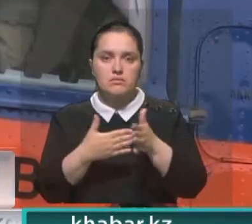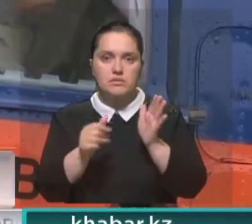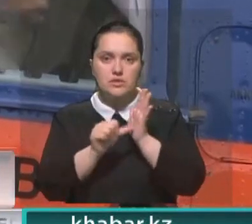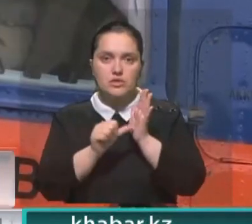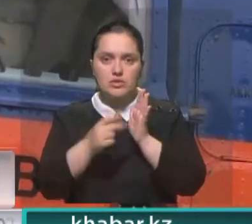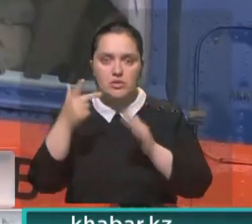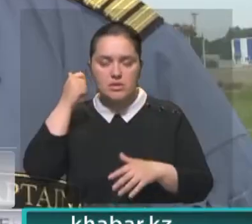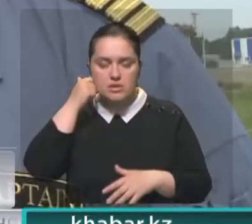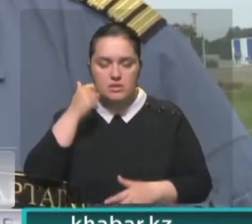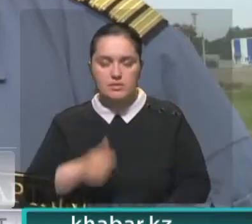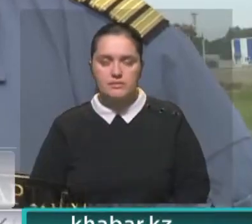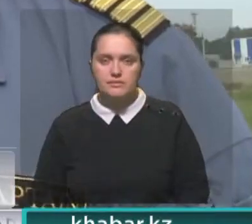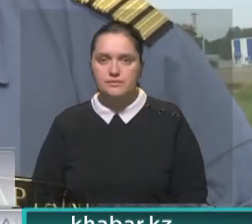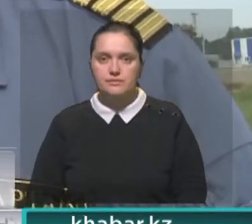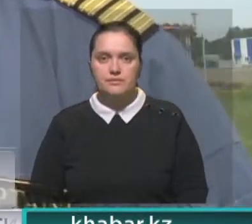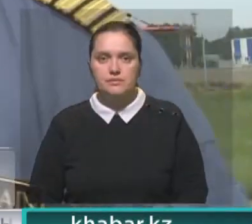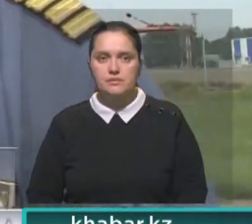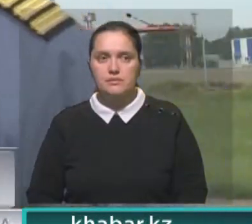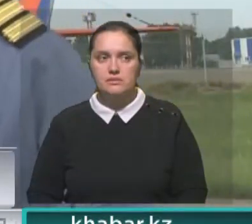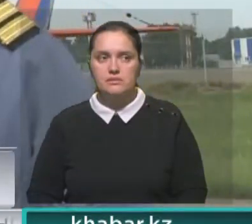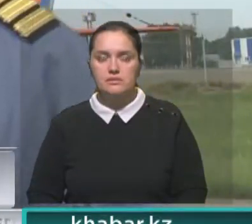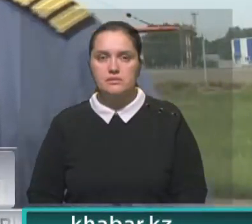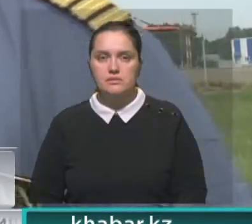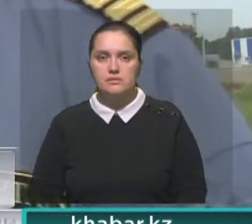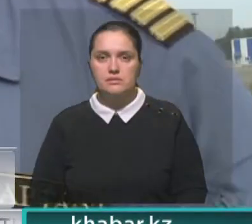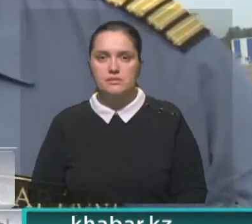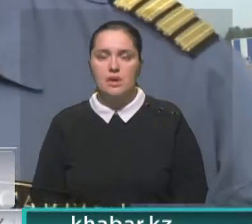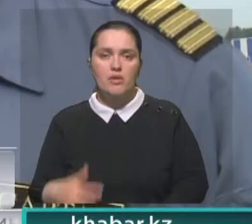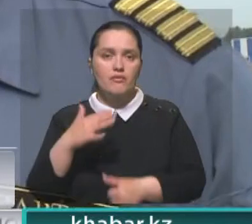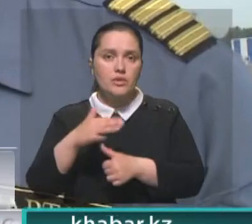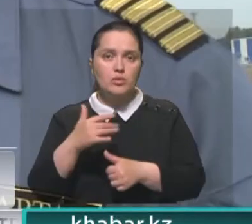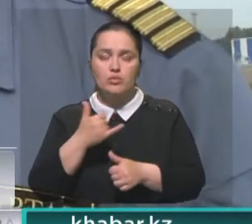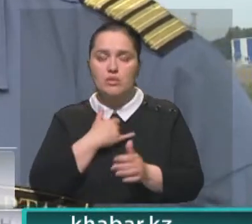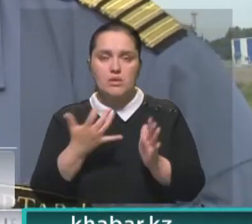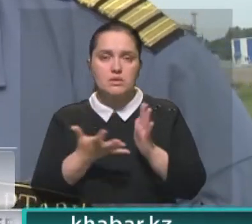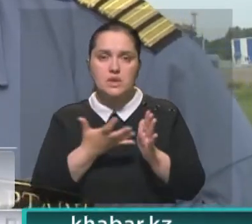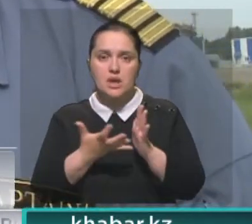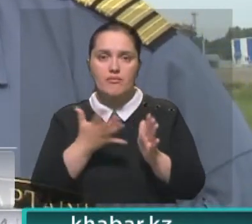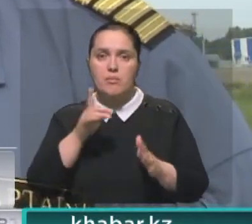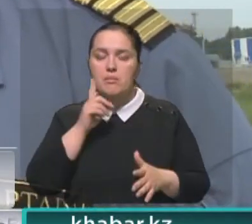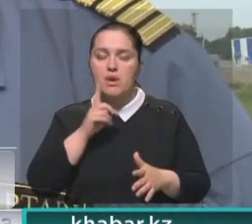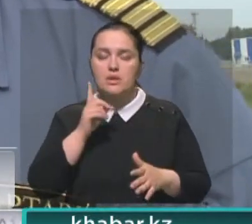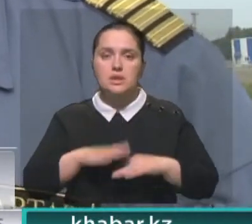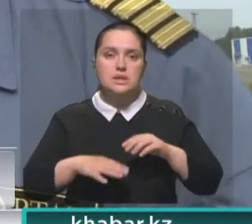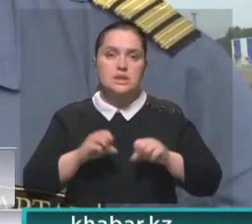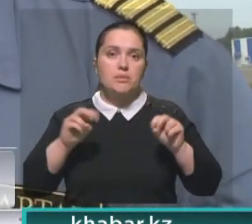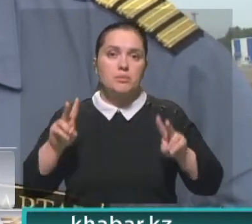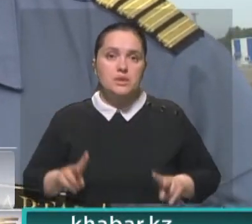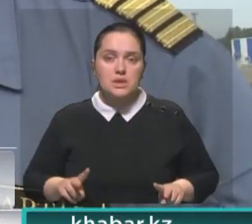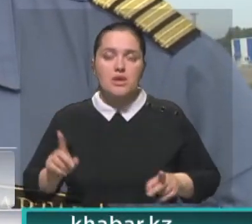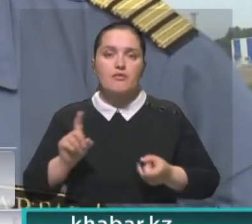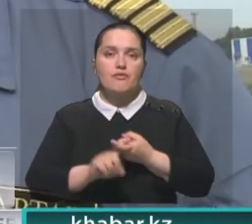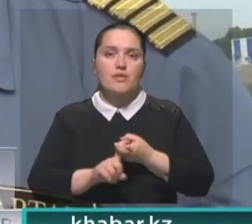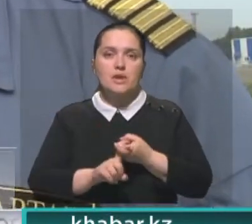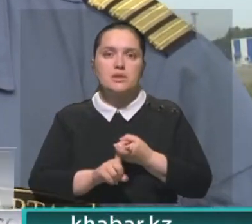63 лет. Ну именно по вертолетчикам в стране острый дефицит, сейчас и нехватка молодых специалистов. Но это